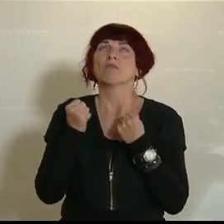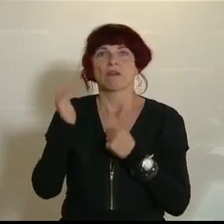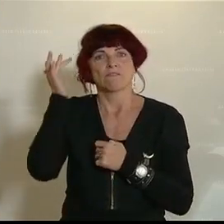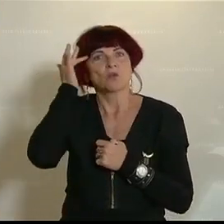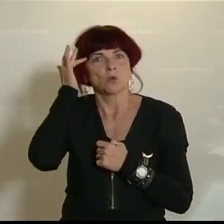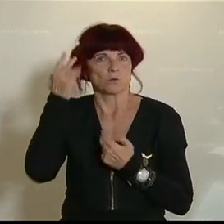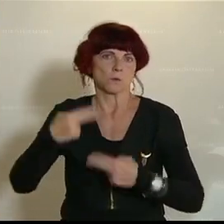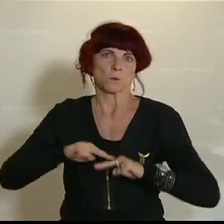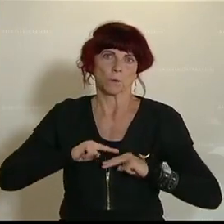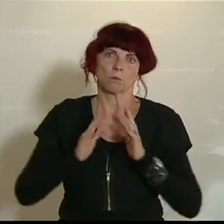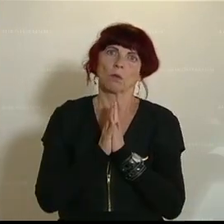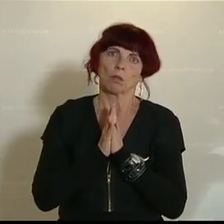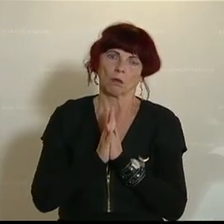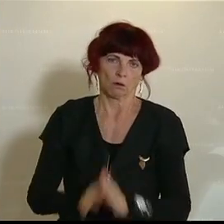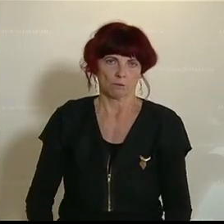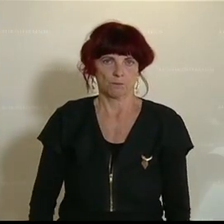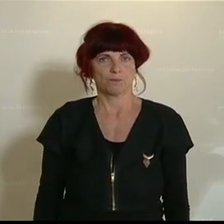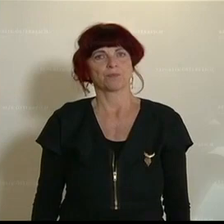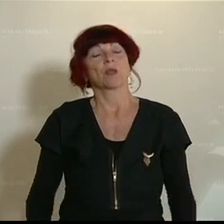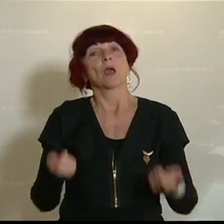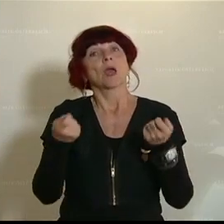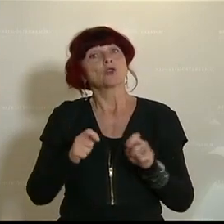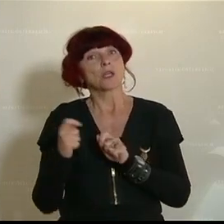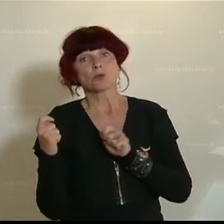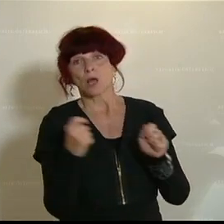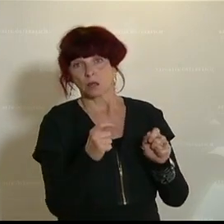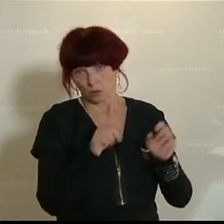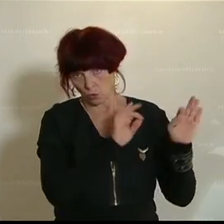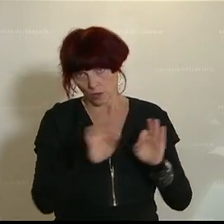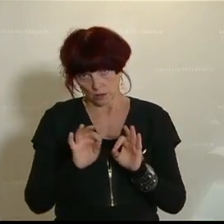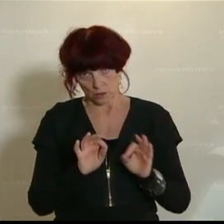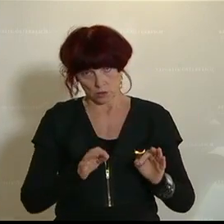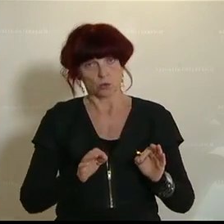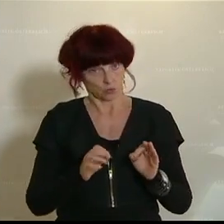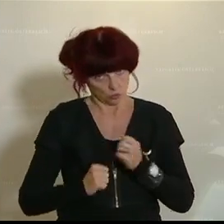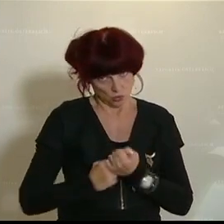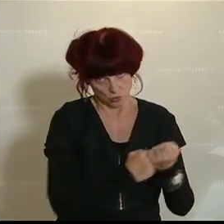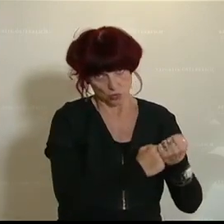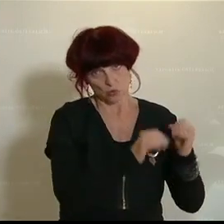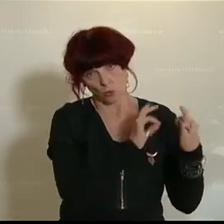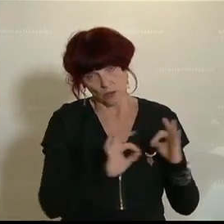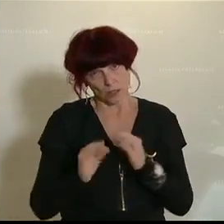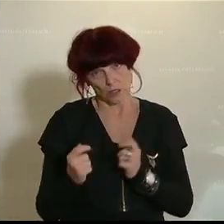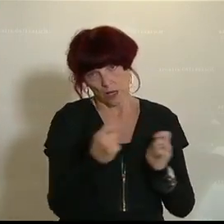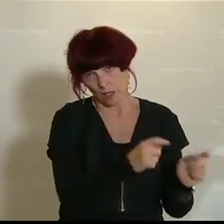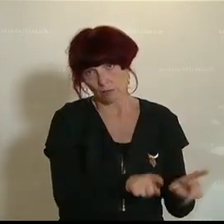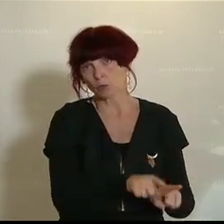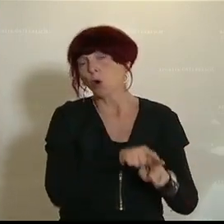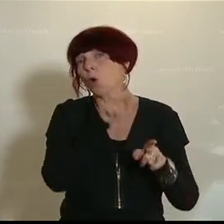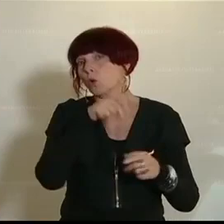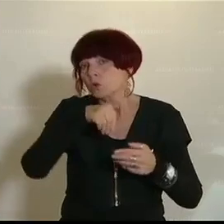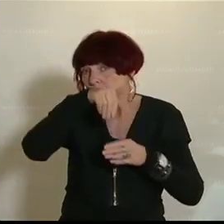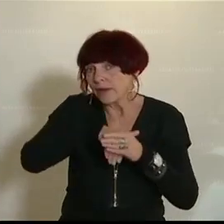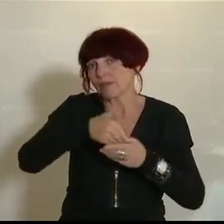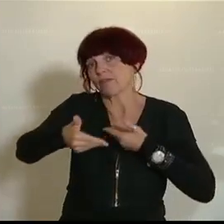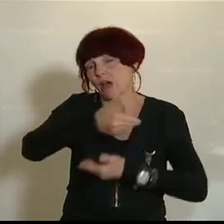Erwin Angerer von der FPÖ war das erst Wirtschaftssprecher mit einem Antrag, die Maskenpflicht gehöre abgeschafft. Das ist ein